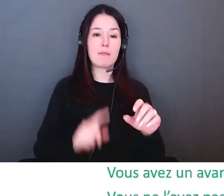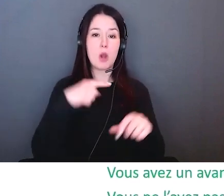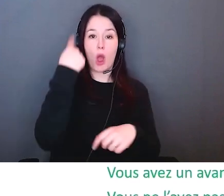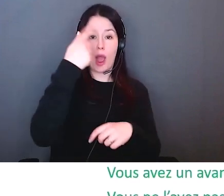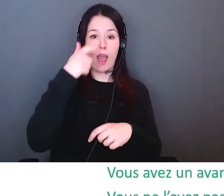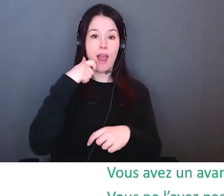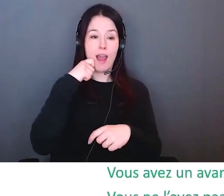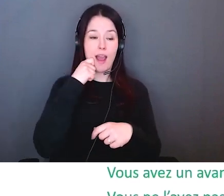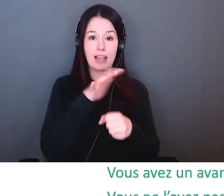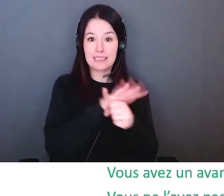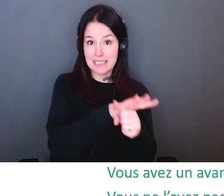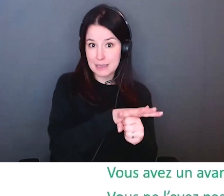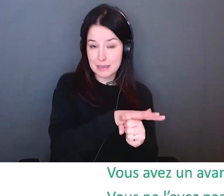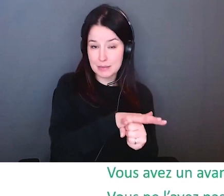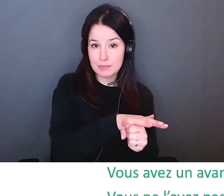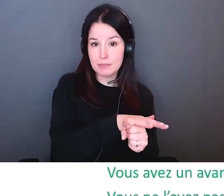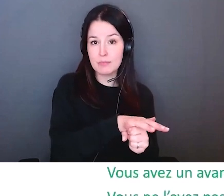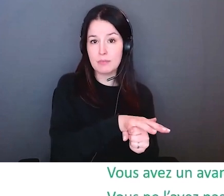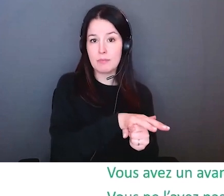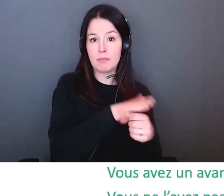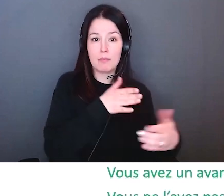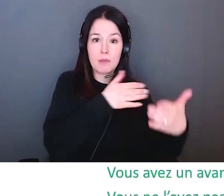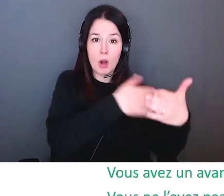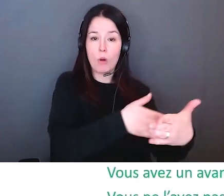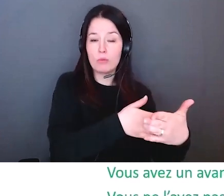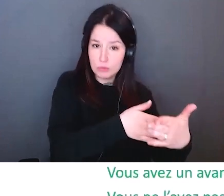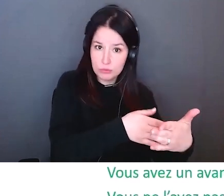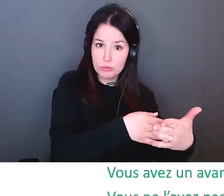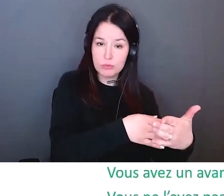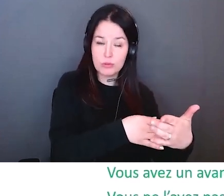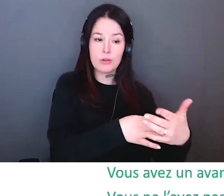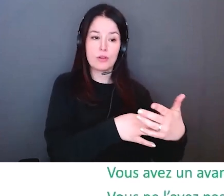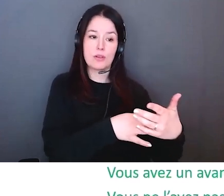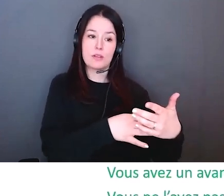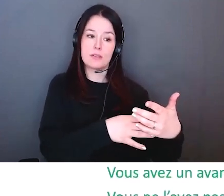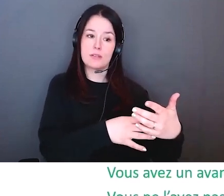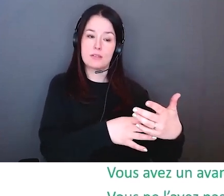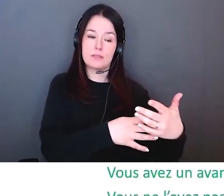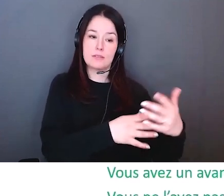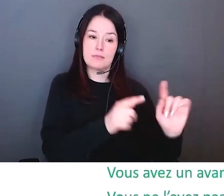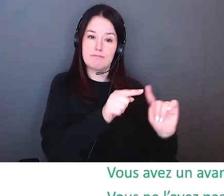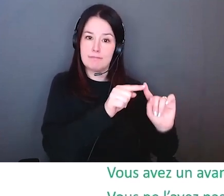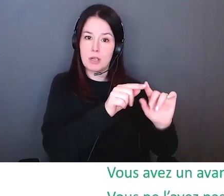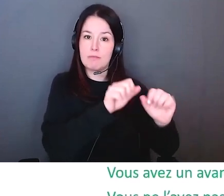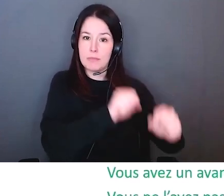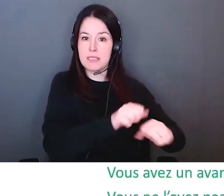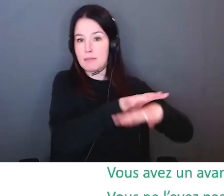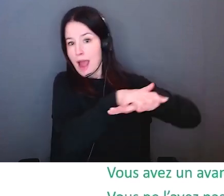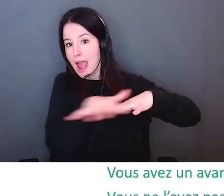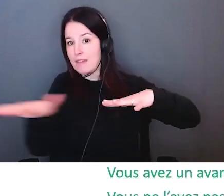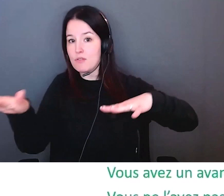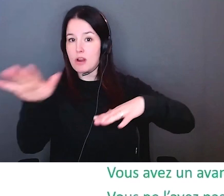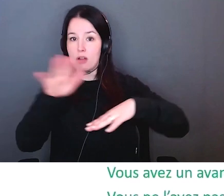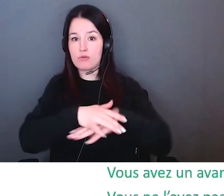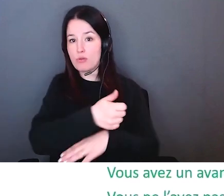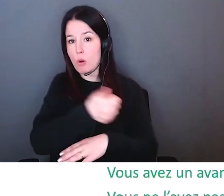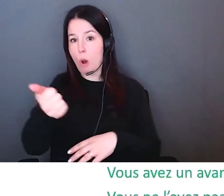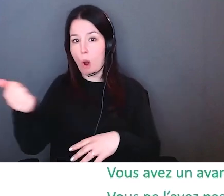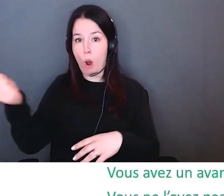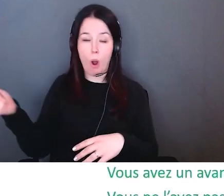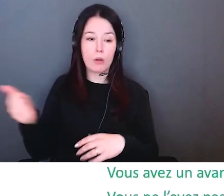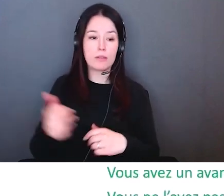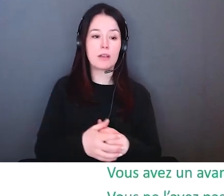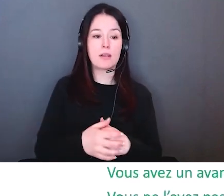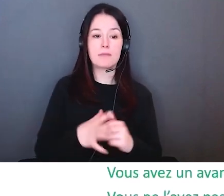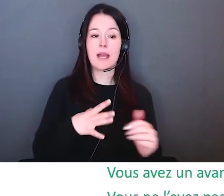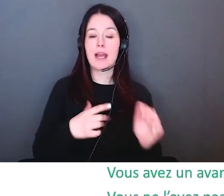maleté cela veut dire que je reçois quelque chose de discipline que les autres de l'autorité de la médaille ne reçoivent pas je ne l'ai pas